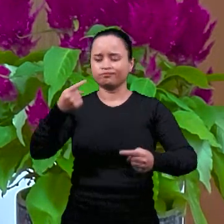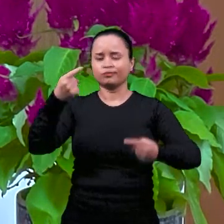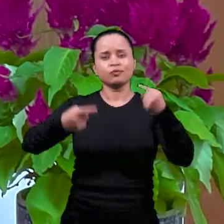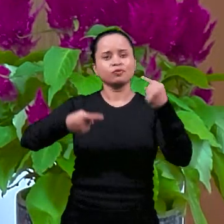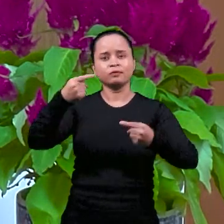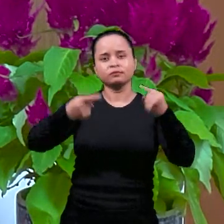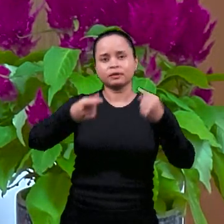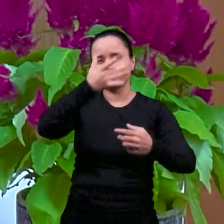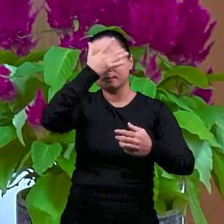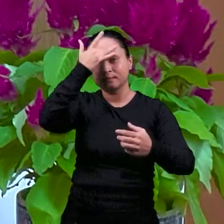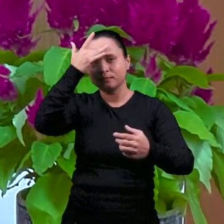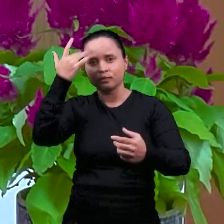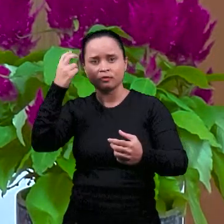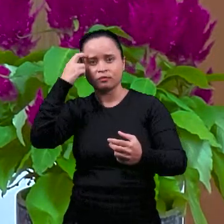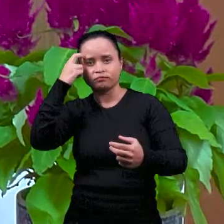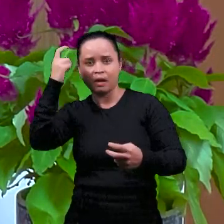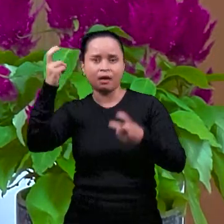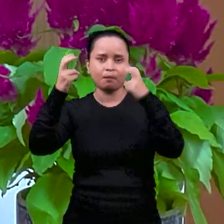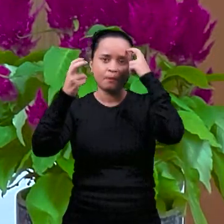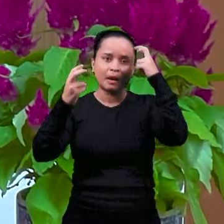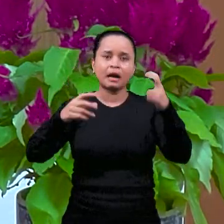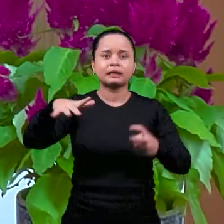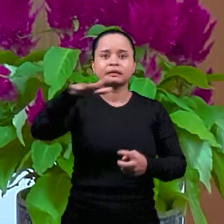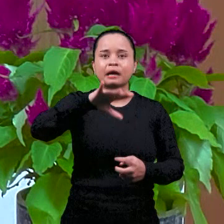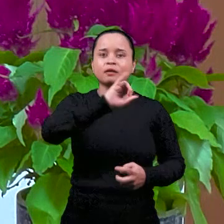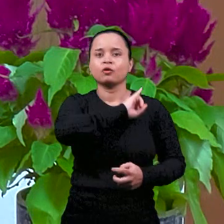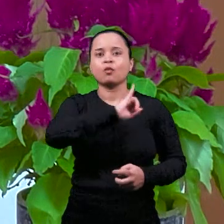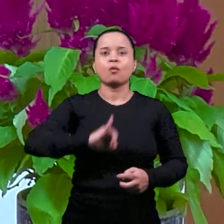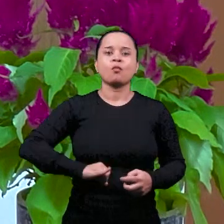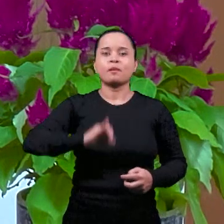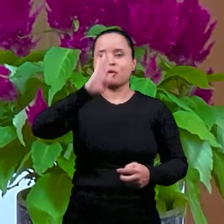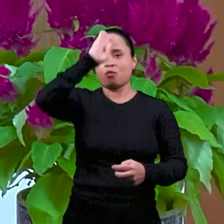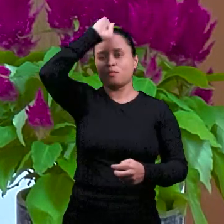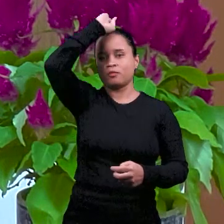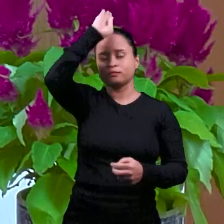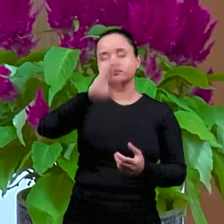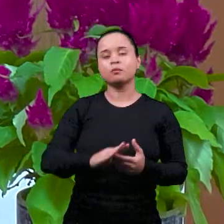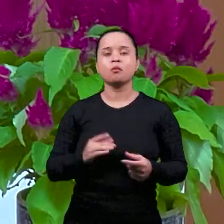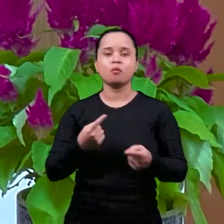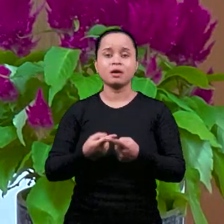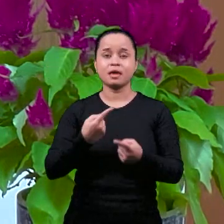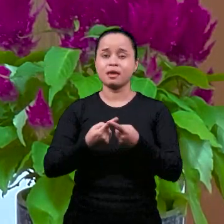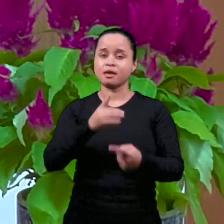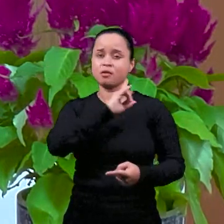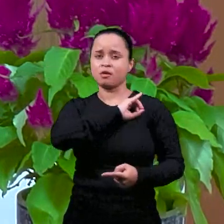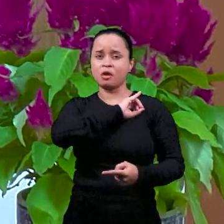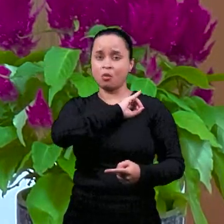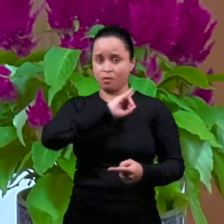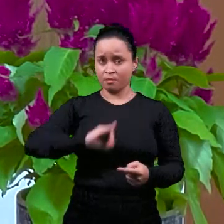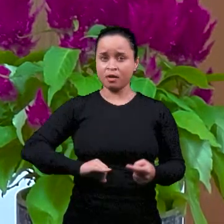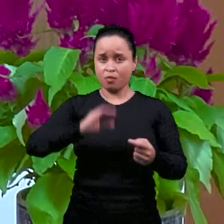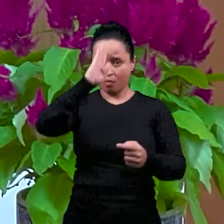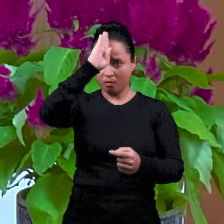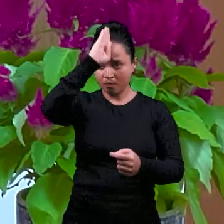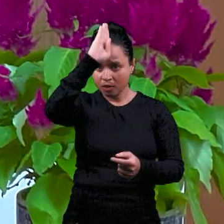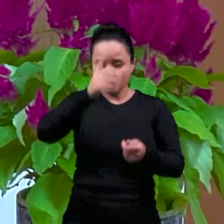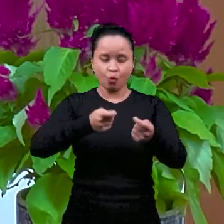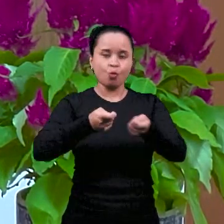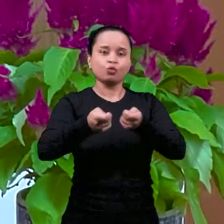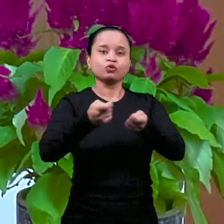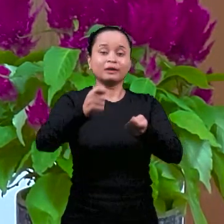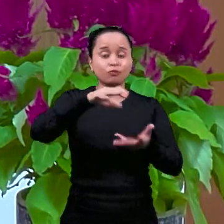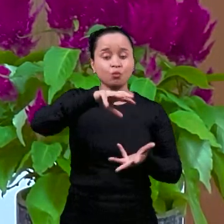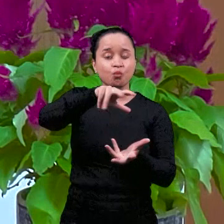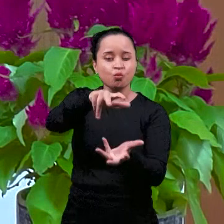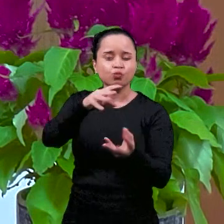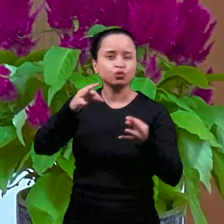сообщества Римской империи. Римская империя, она царствовала